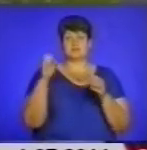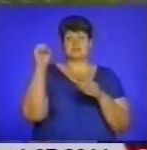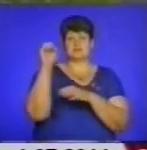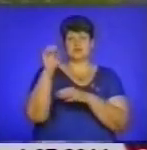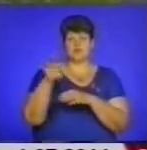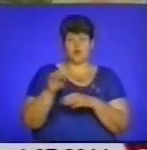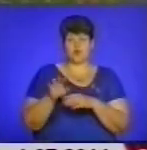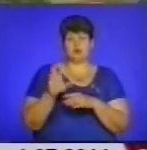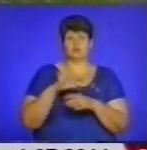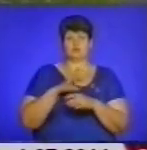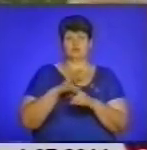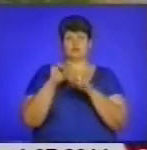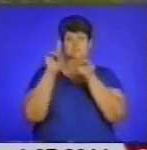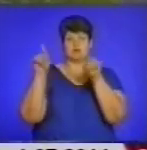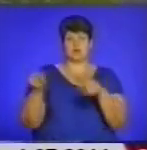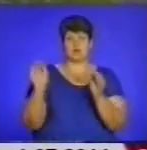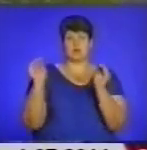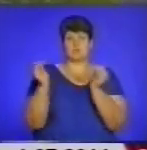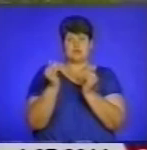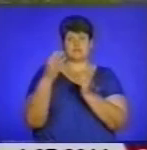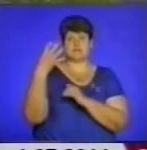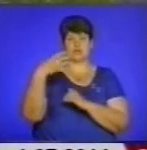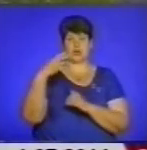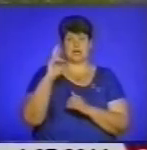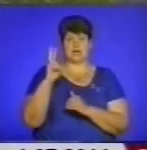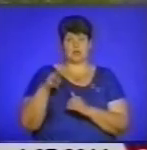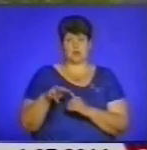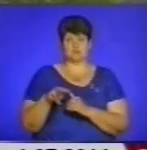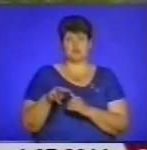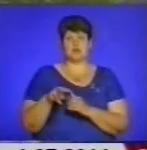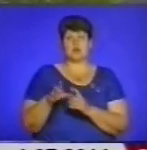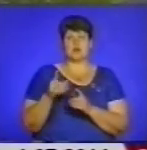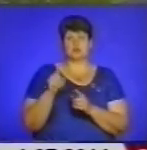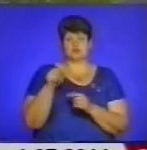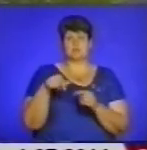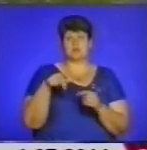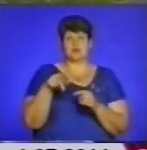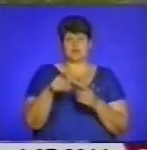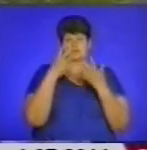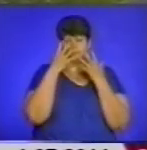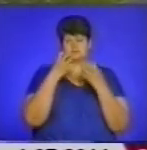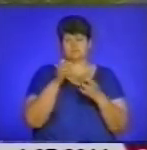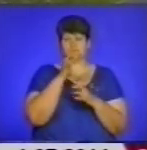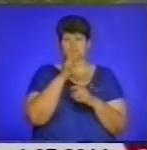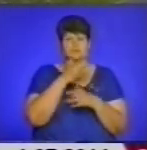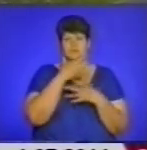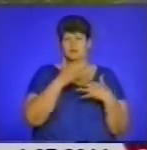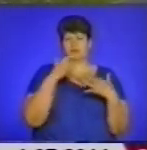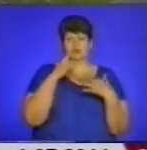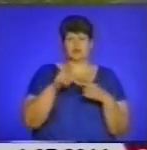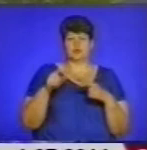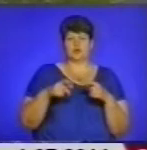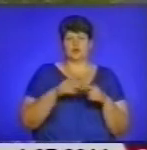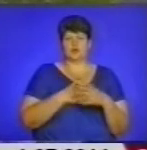стояли ці знаки обмежувальні 40, тому що тут переходять особливо в темний час доби, дуже багато любить люди